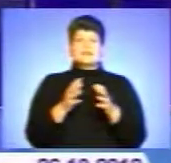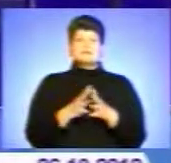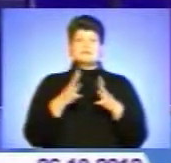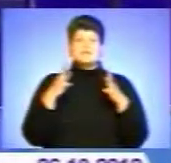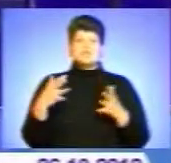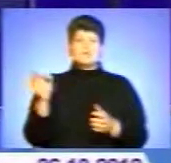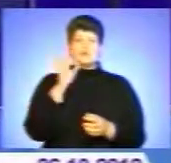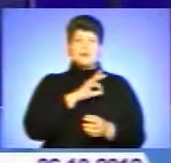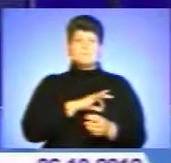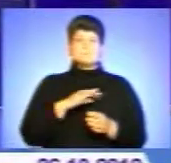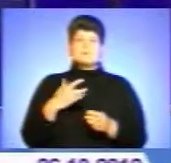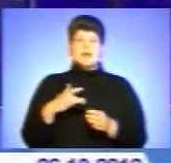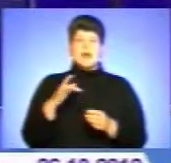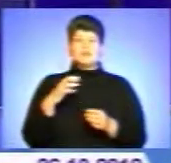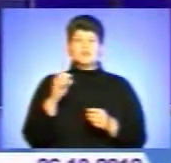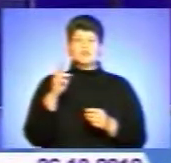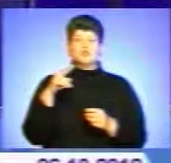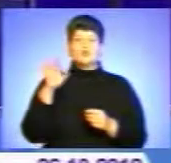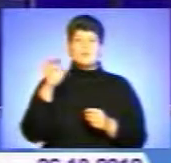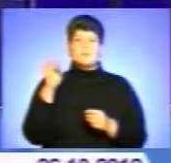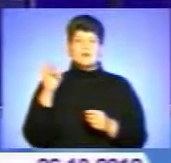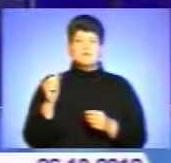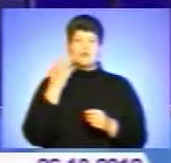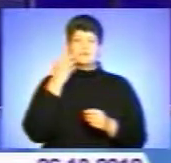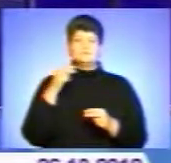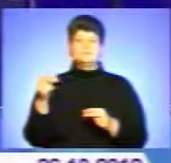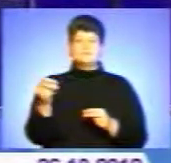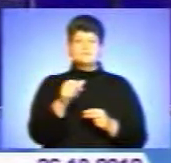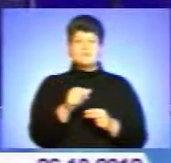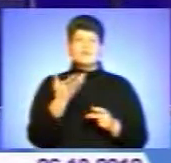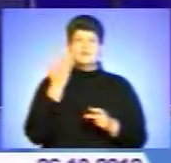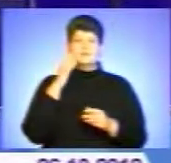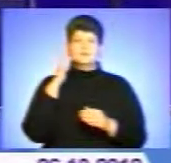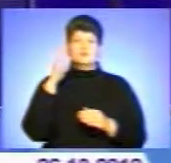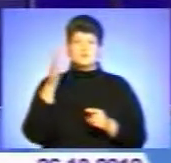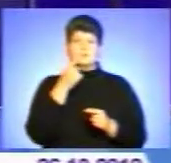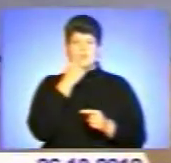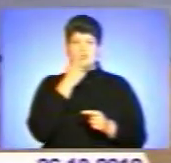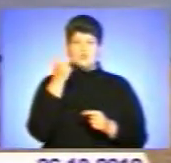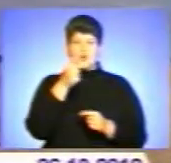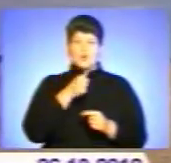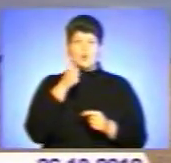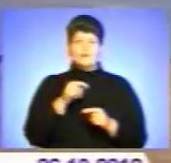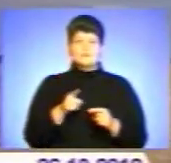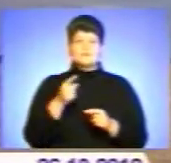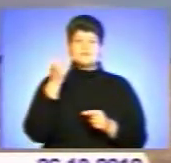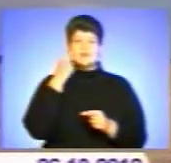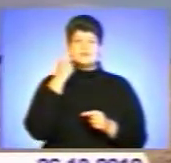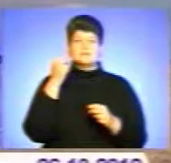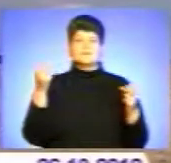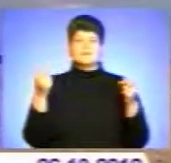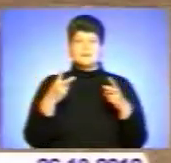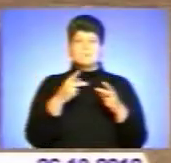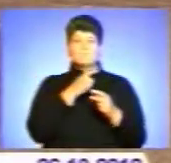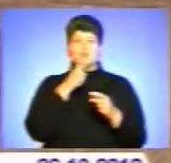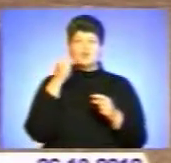використання мінеральних добрив при посіві. Яке фахівці прогнозують і в найближчі роки. За оцінками фахівців,